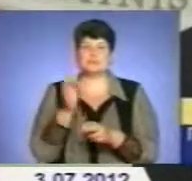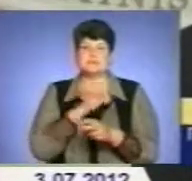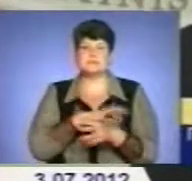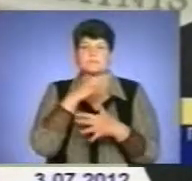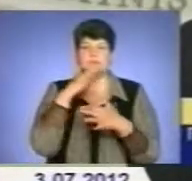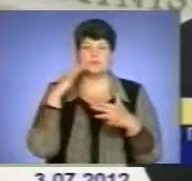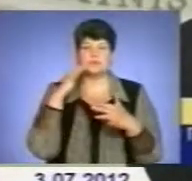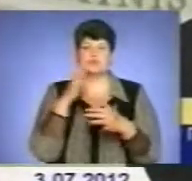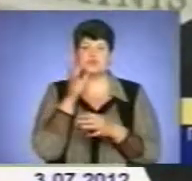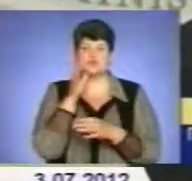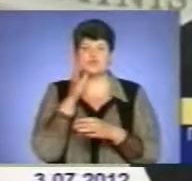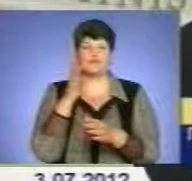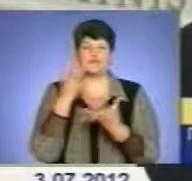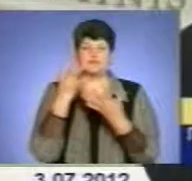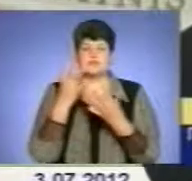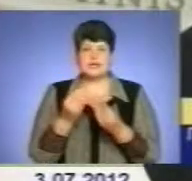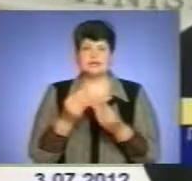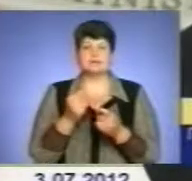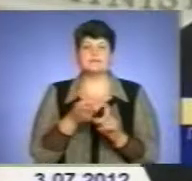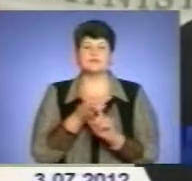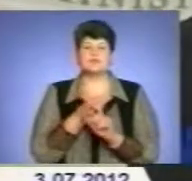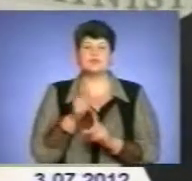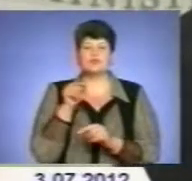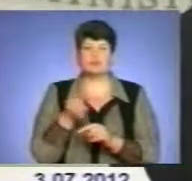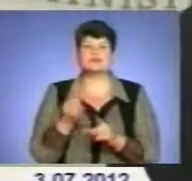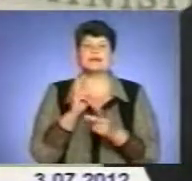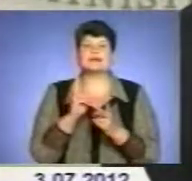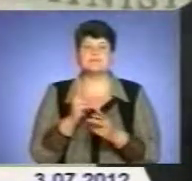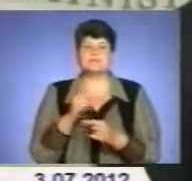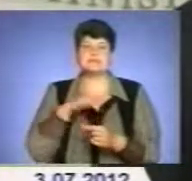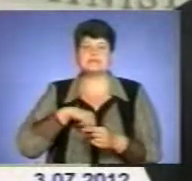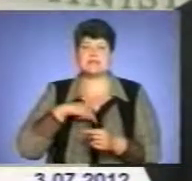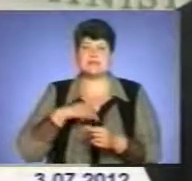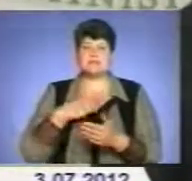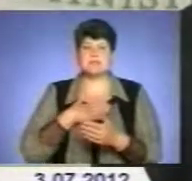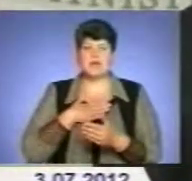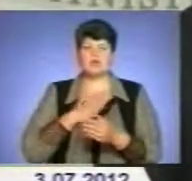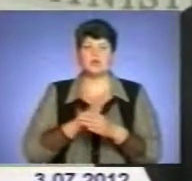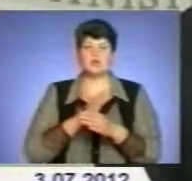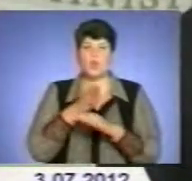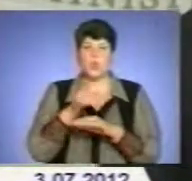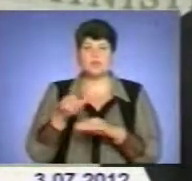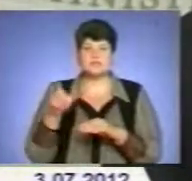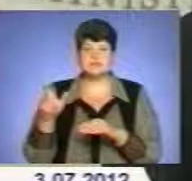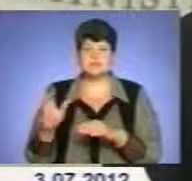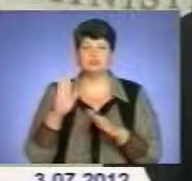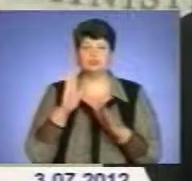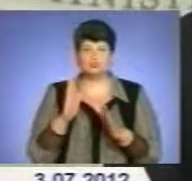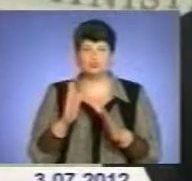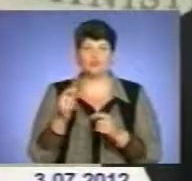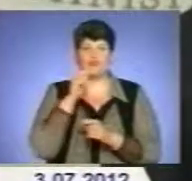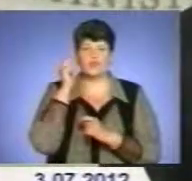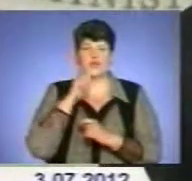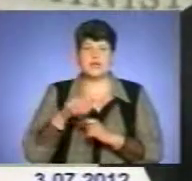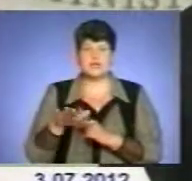день, залежно від того, з яким настроєнням наші гости будуть знаходитися в Україні.